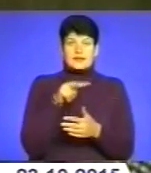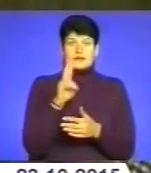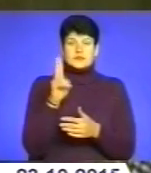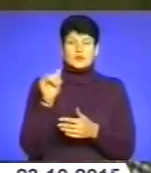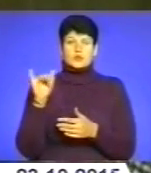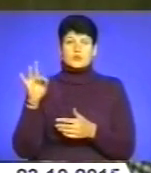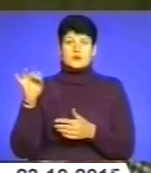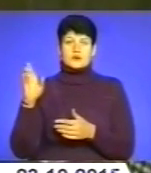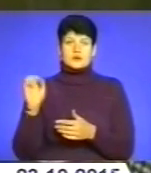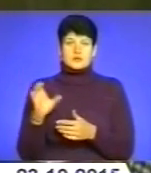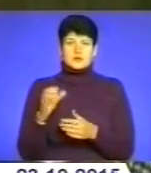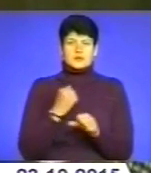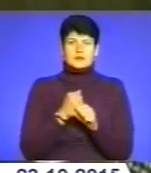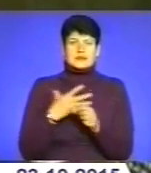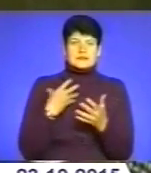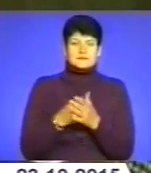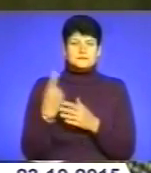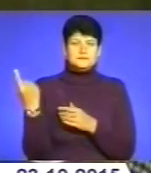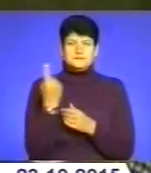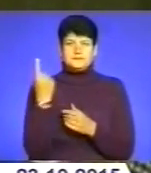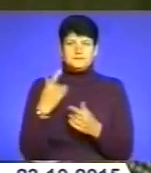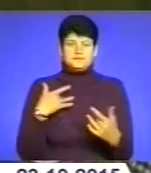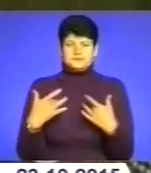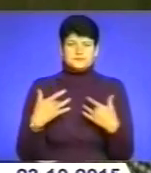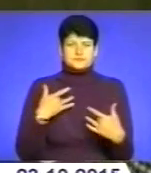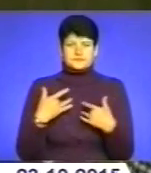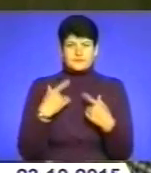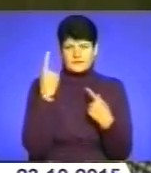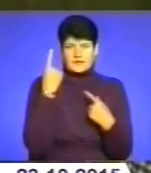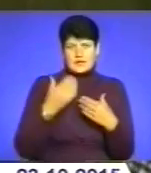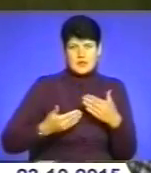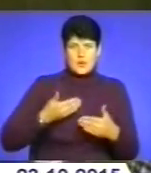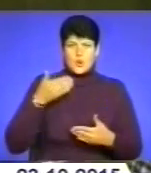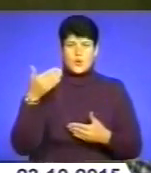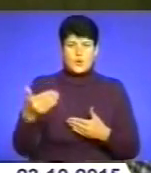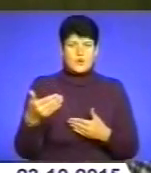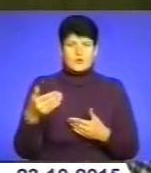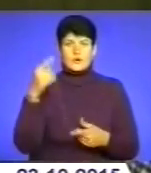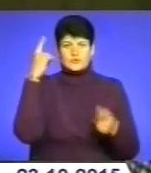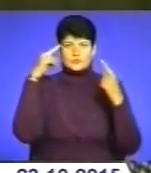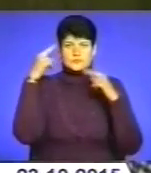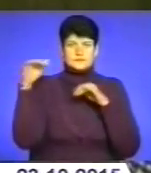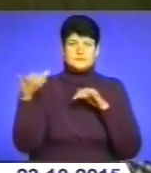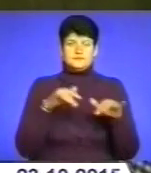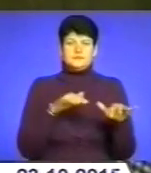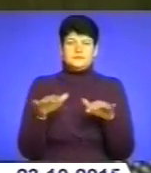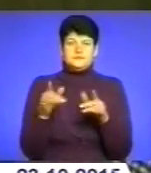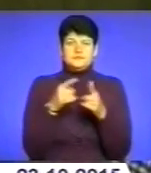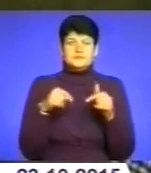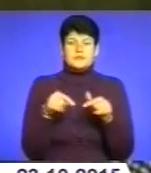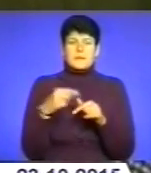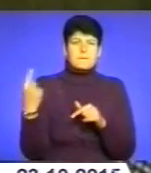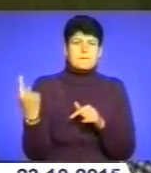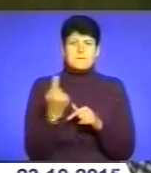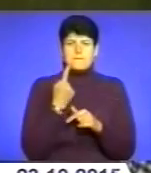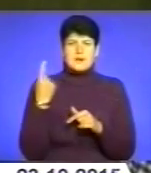зробив свій перший театральний великий крок у творчій діяльності, організувавши перший